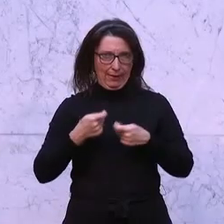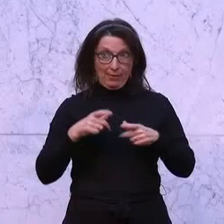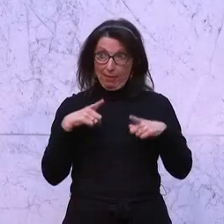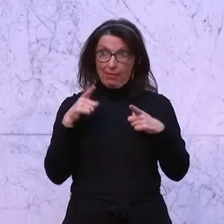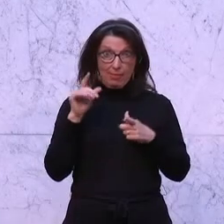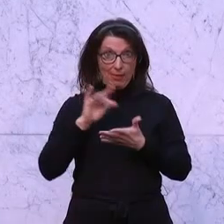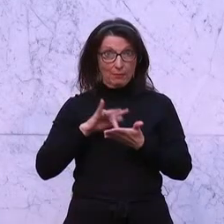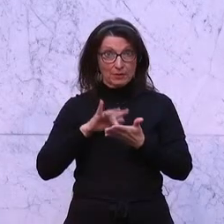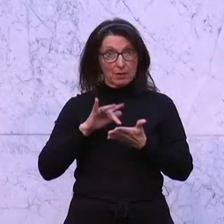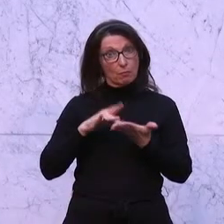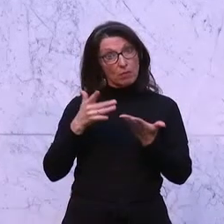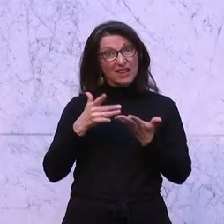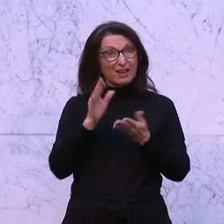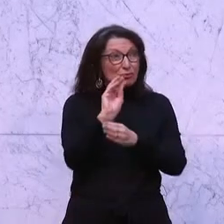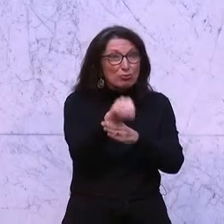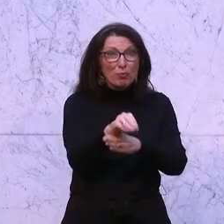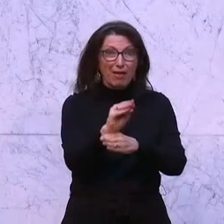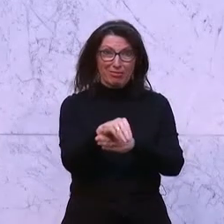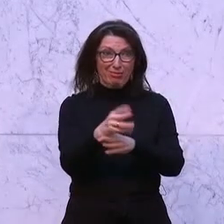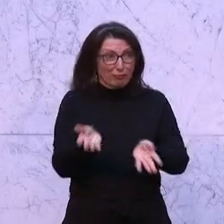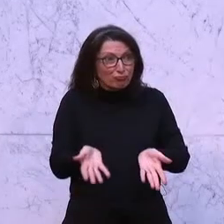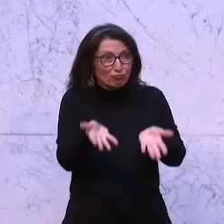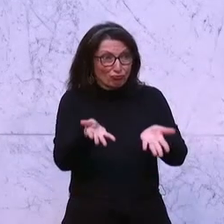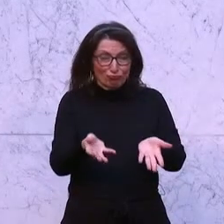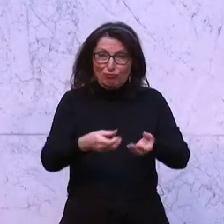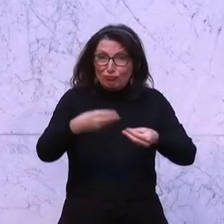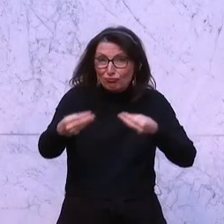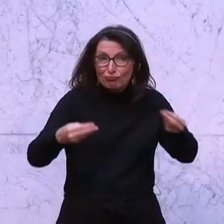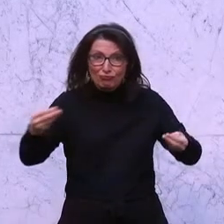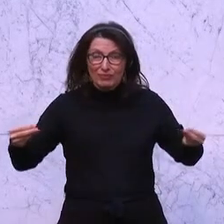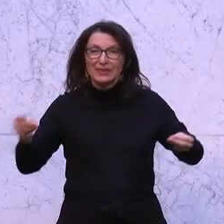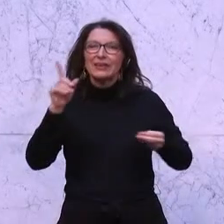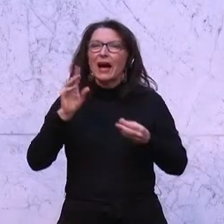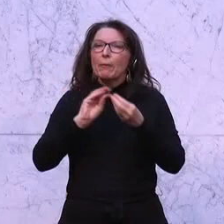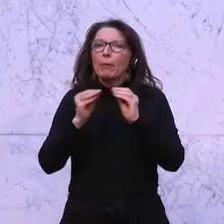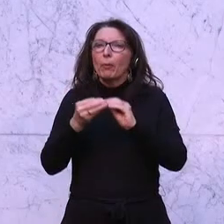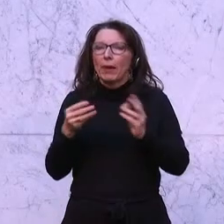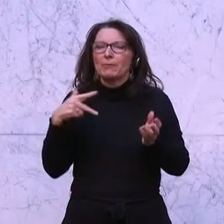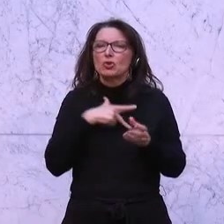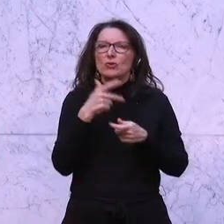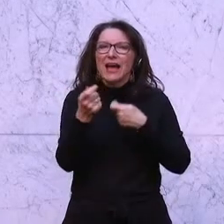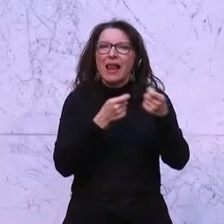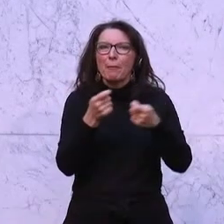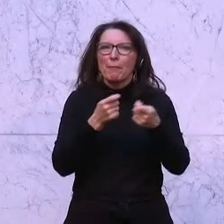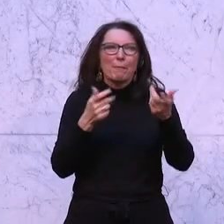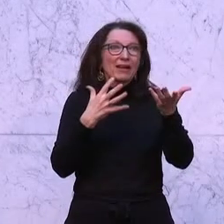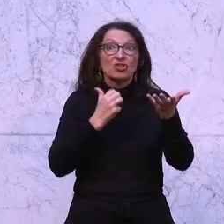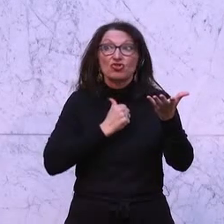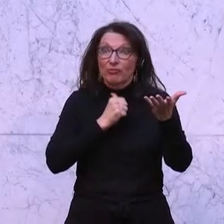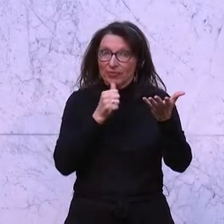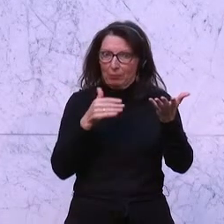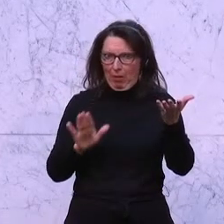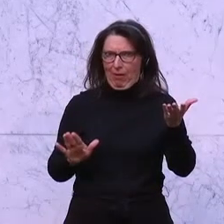Lebensmittel weiter und schauen, dass sie weiter verteilt werden. Nur das Problem ist, dass die Sozialmärkte es nicht mehr schaffen.